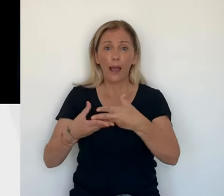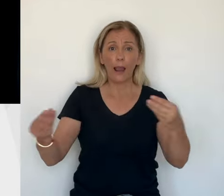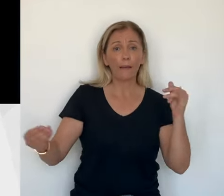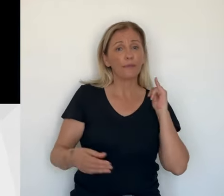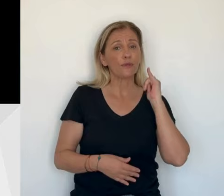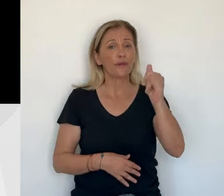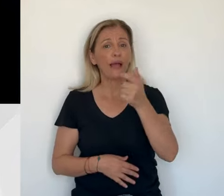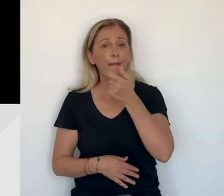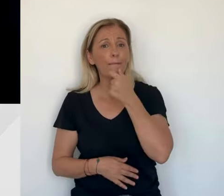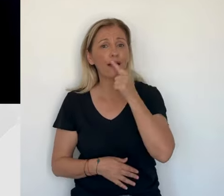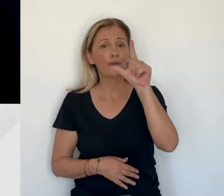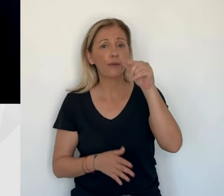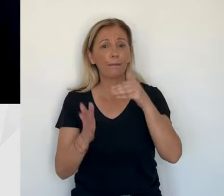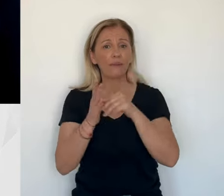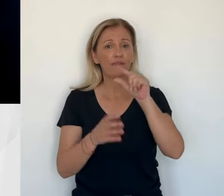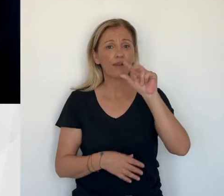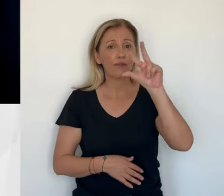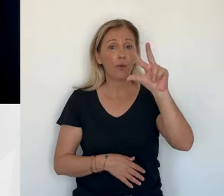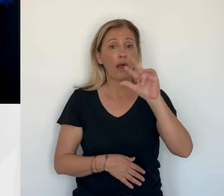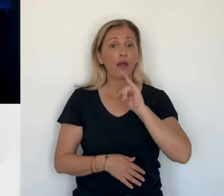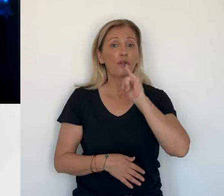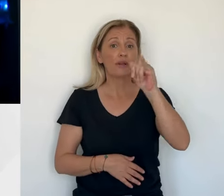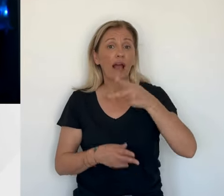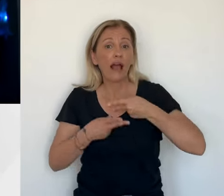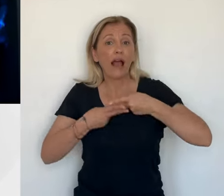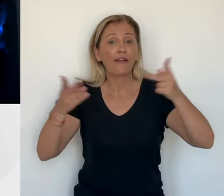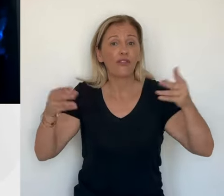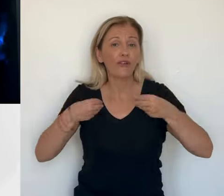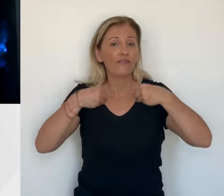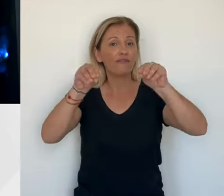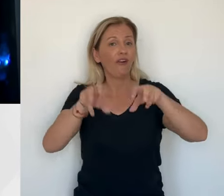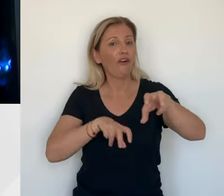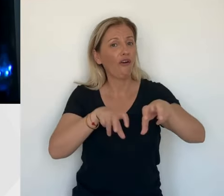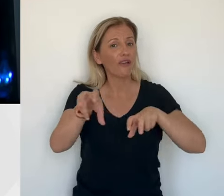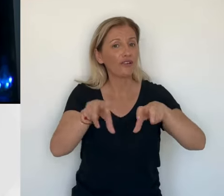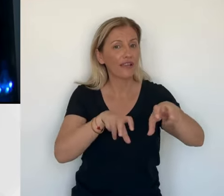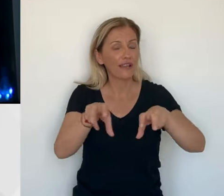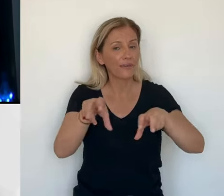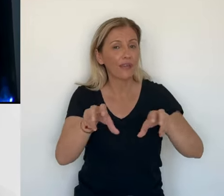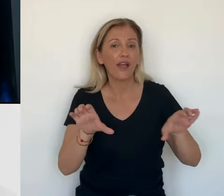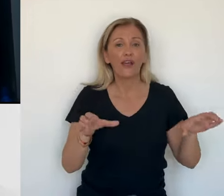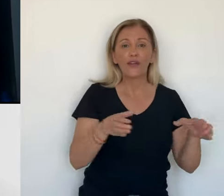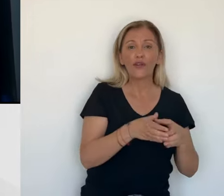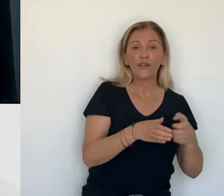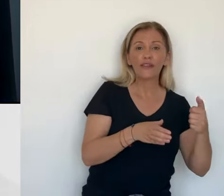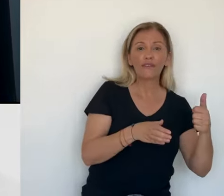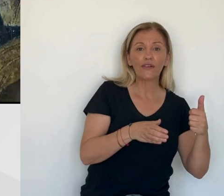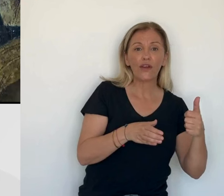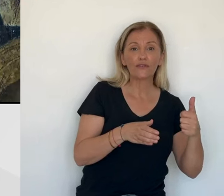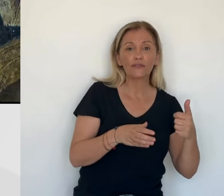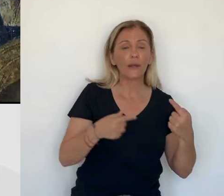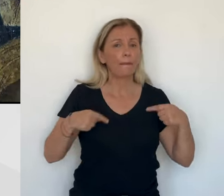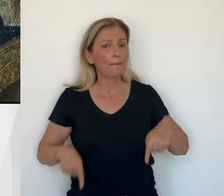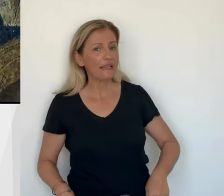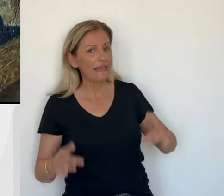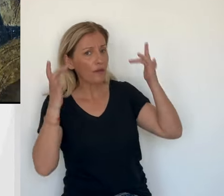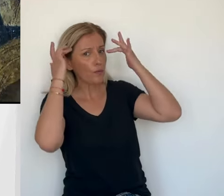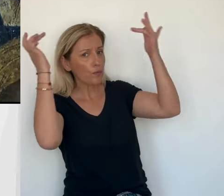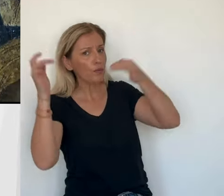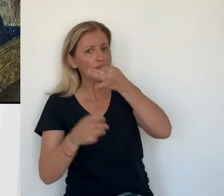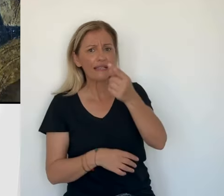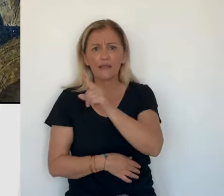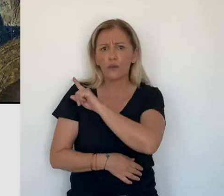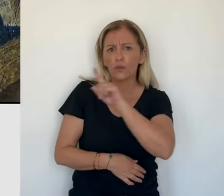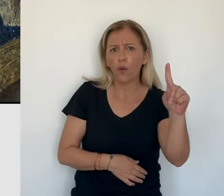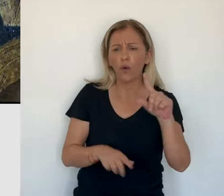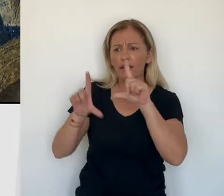jusqu'à l'annonce de sa vente aux enchères en mars 2023. La collectivité de Corse et le ministère de la Culture s'y étaient opposés en mettant